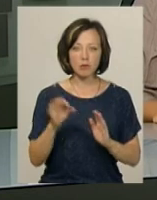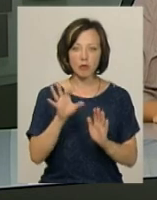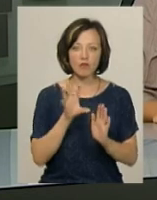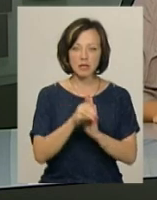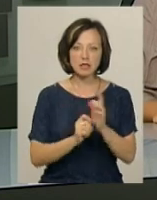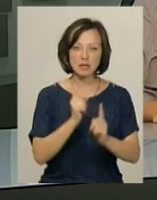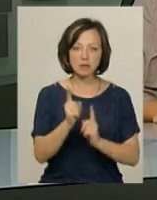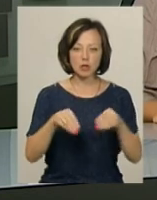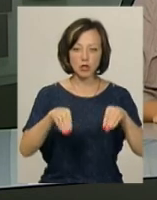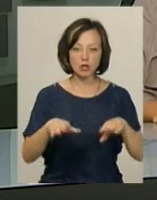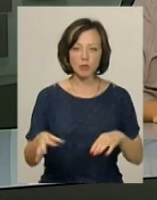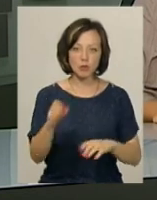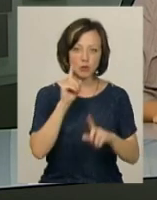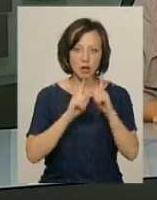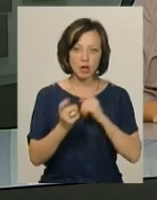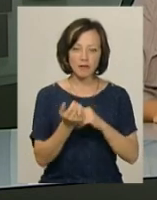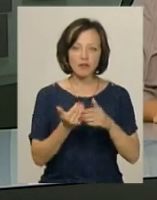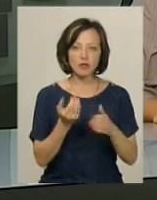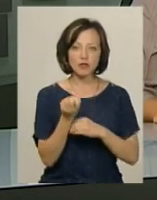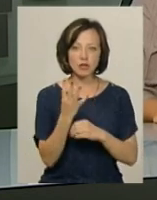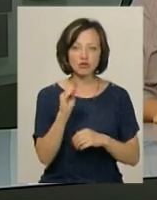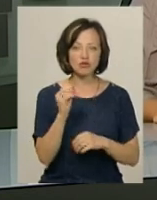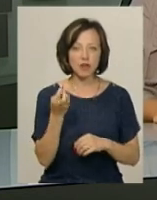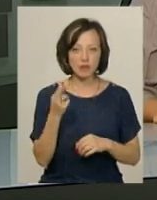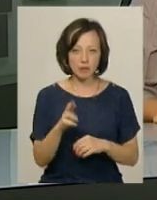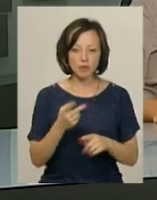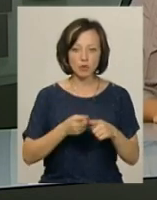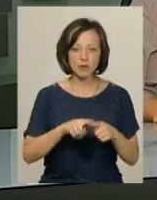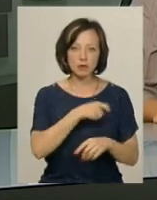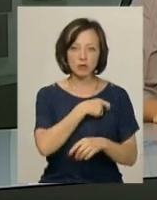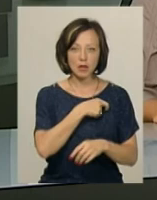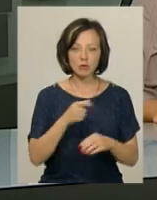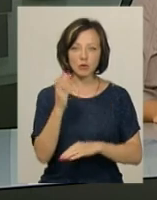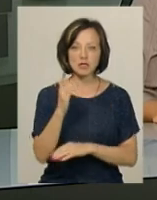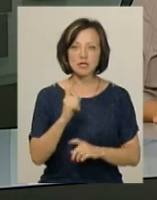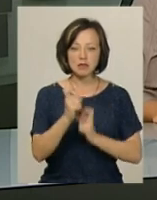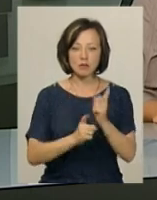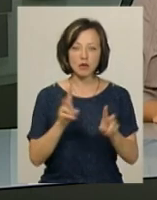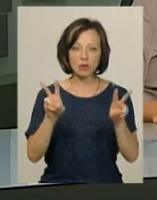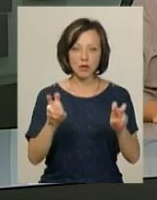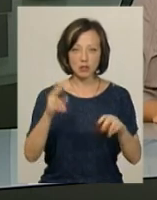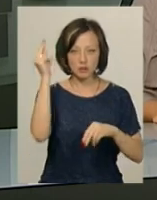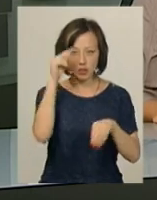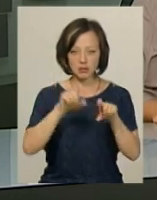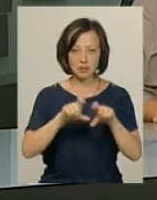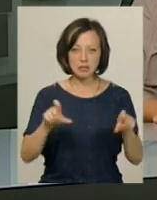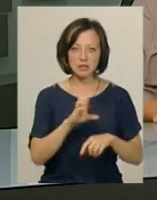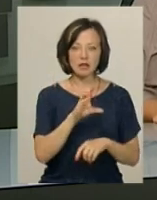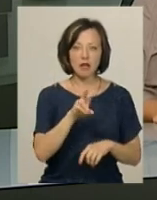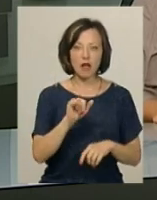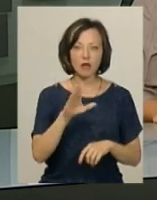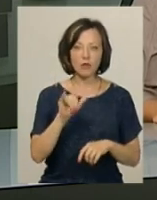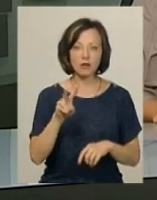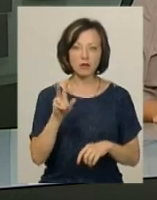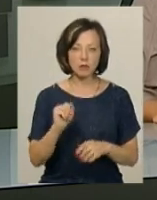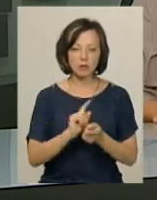змін до рішення обласної ради від 14 червня. Тоді, нагадаю, обранці проголосували за зміну назви навчального закладу «Славутинка». Її